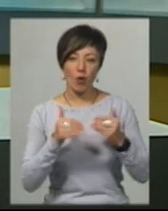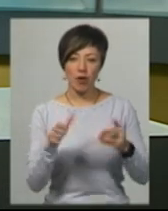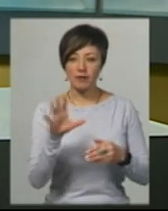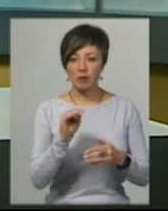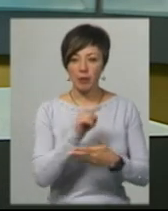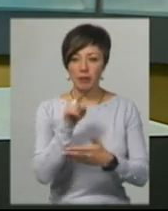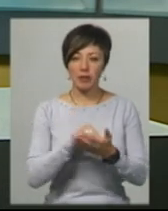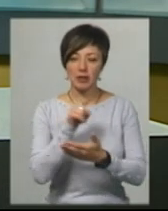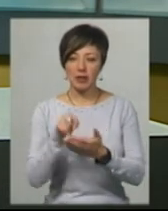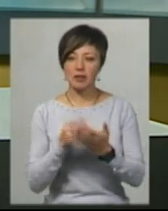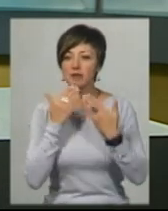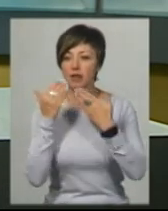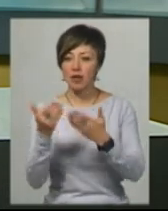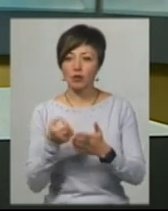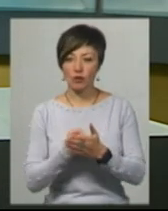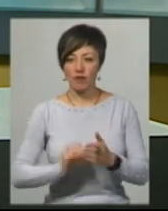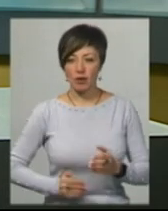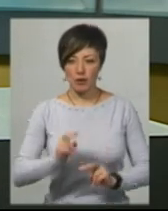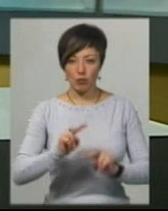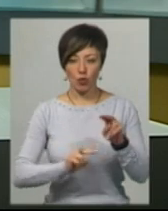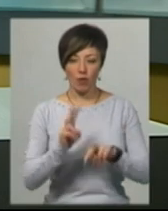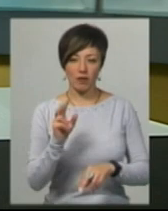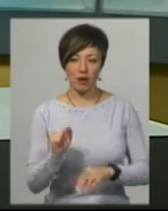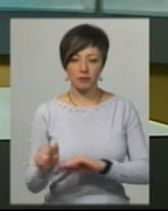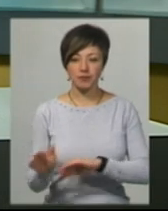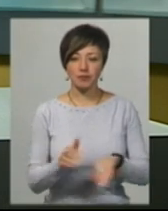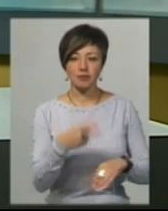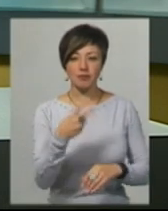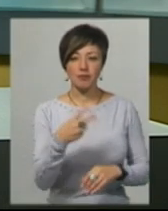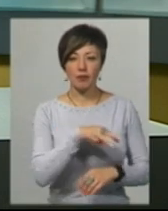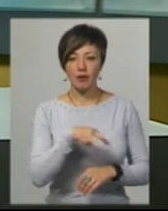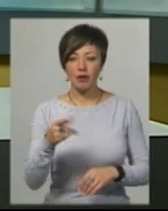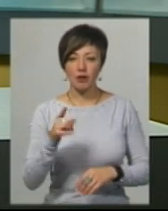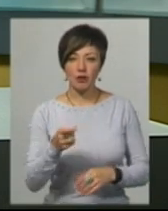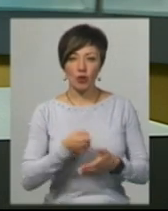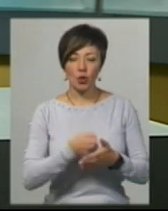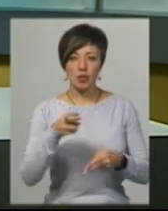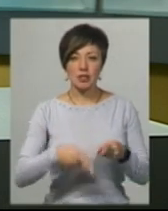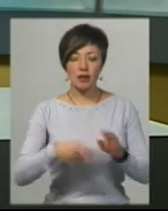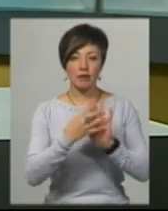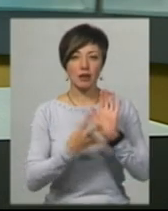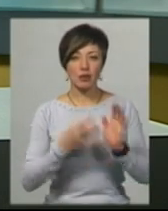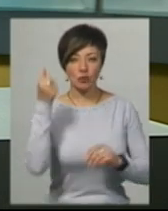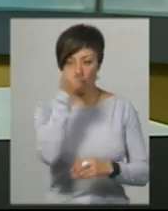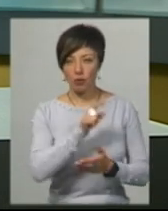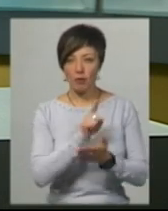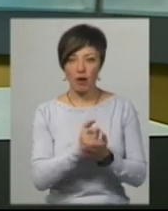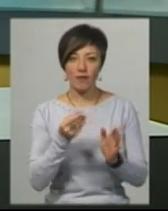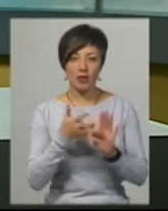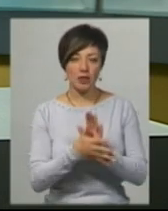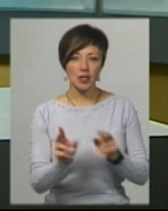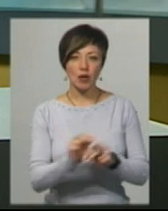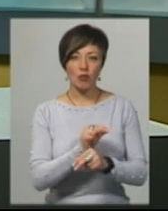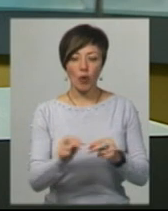питаннями звертатися до забудовника. 20 млн грн до кінця 2019 року мають витратити на